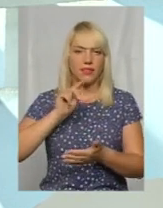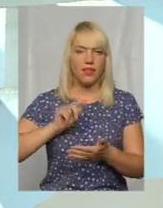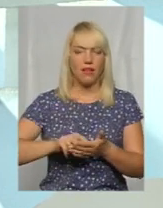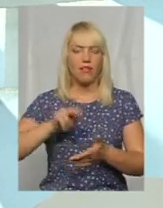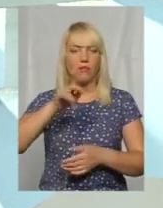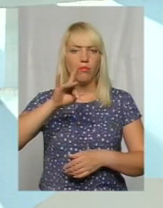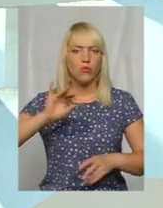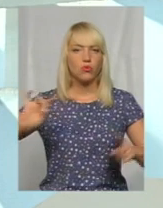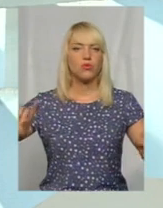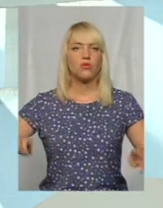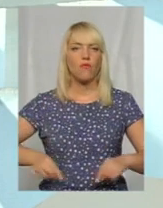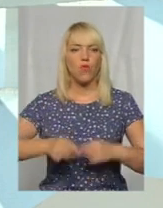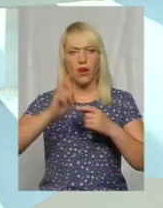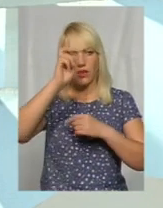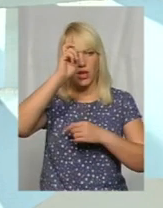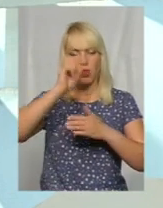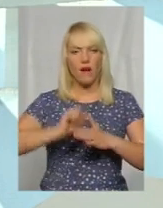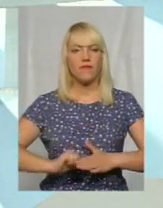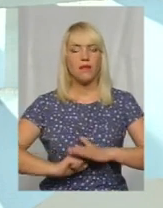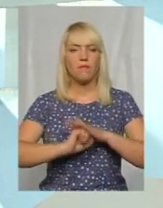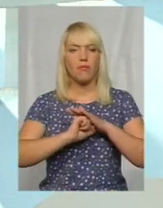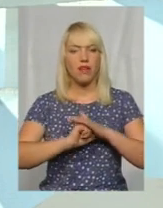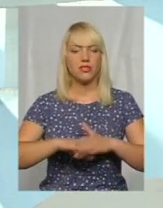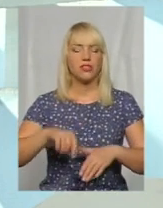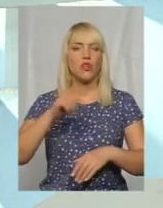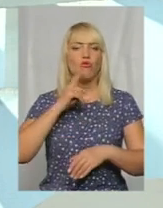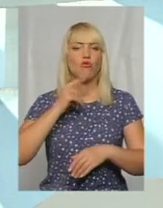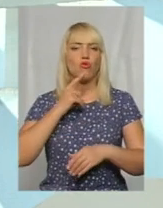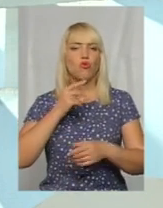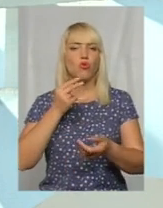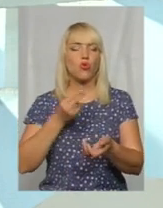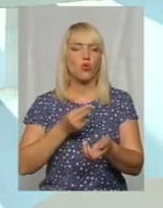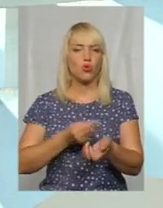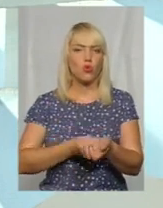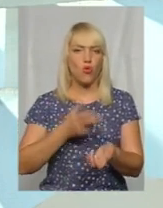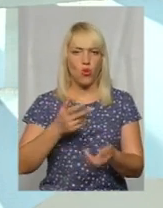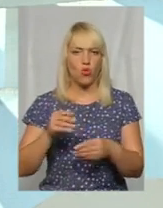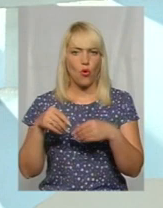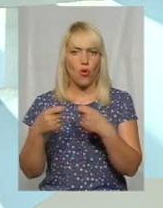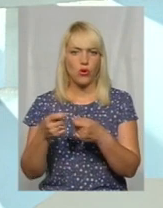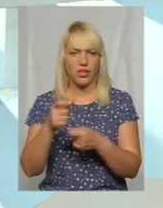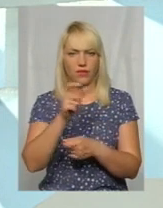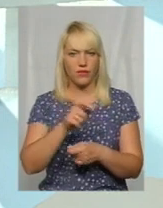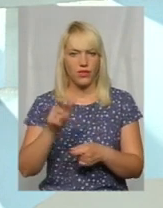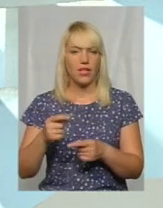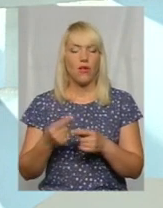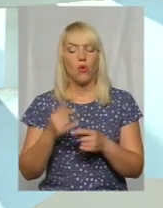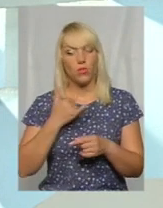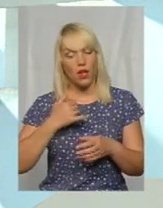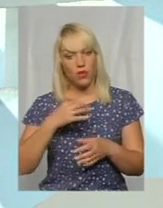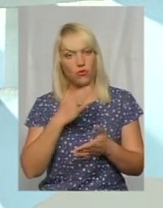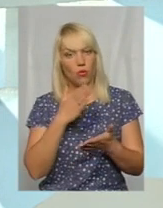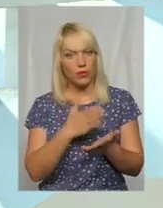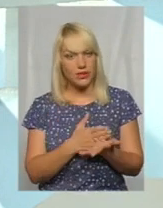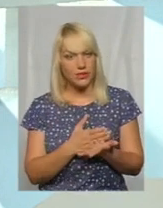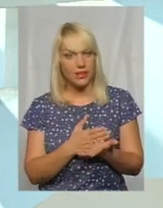державної бази донорів, централізованої такої бази донорів. В нас в області вона створена. Але